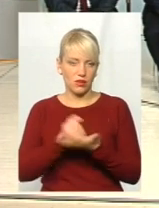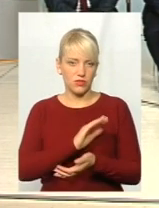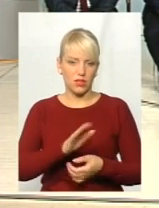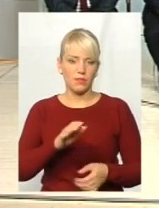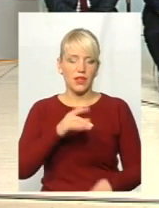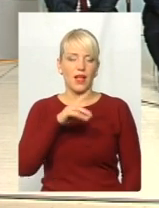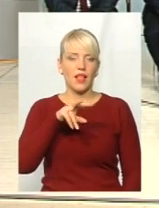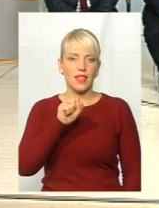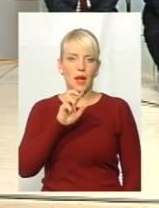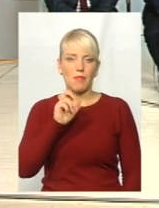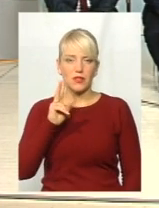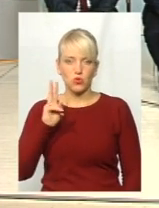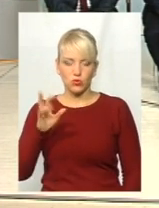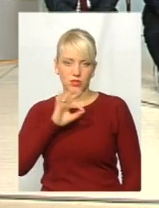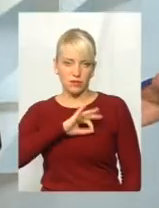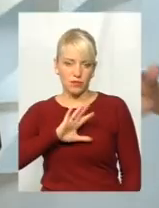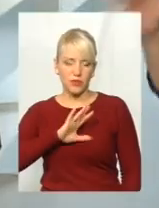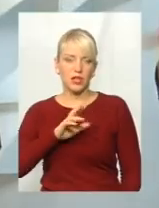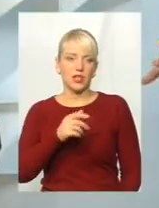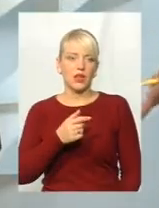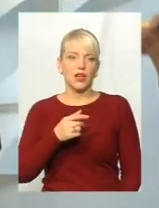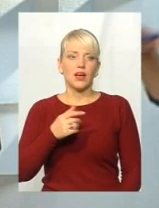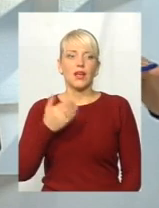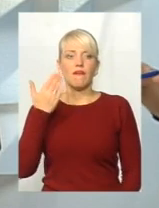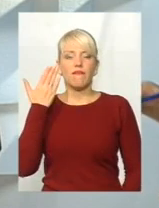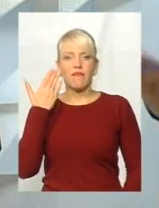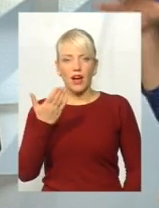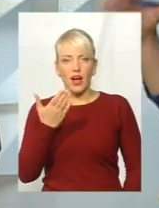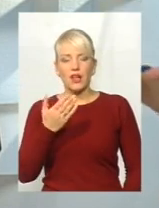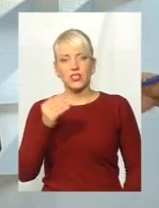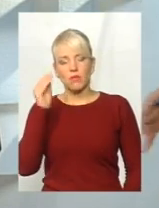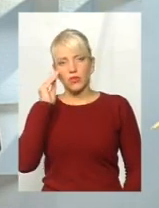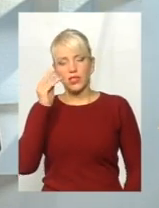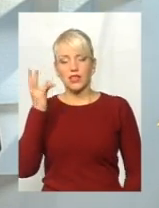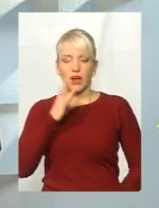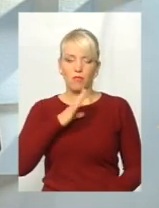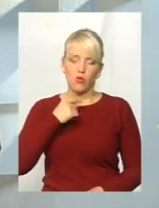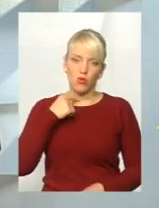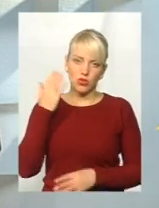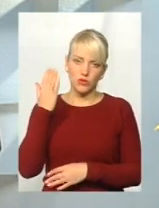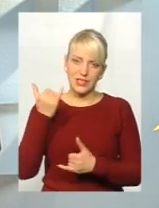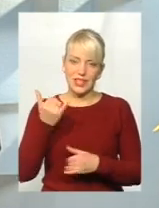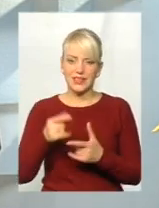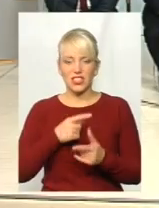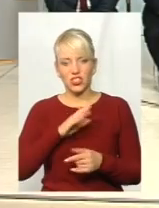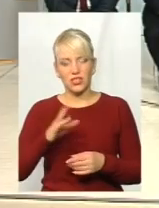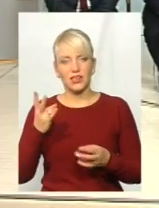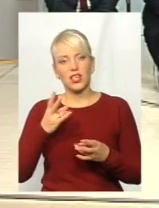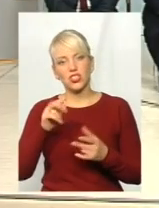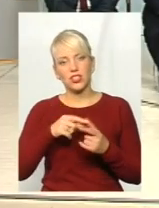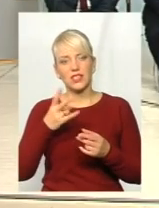ваша позиція, позиція вашої фракції, треба чи не треба було голосувати зараз? І чи можна було проголосувати за компромісне рішення?